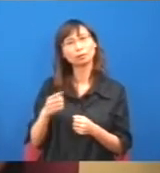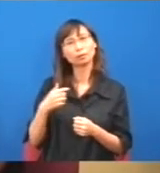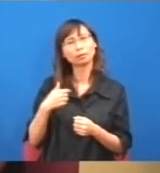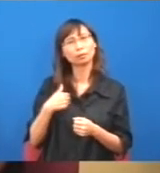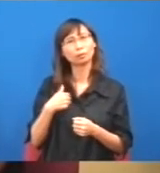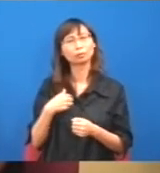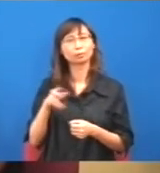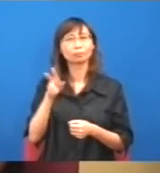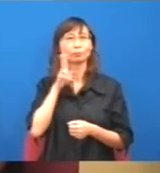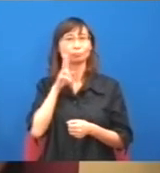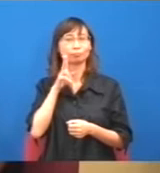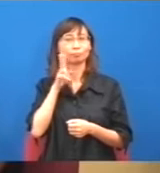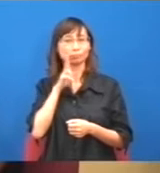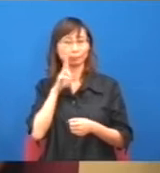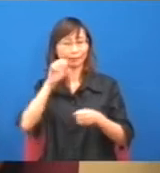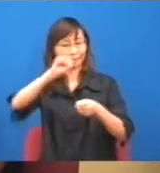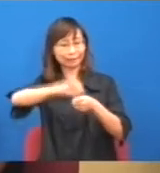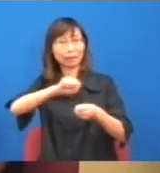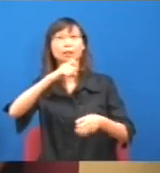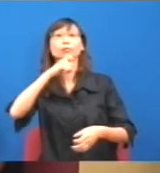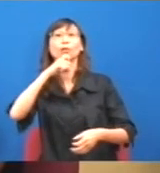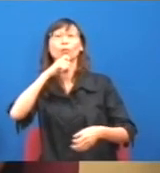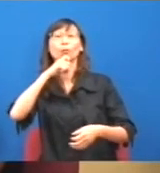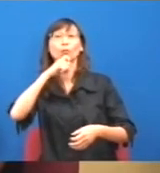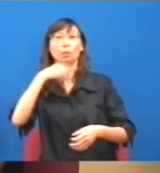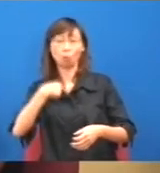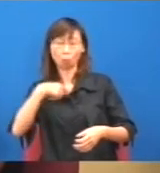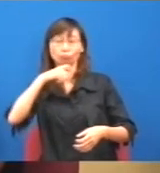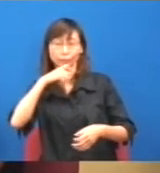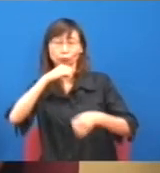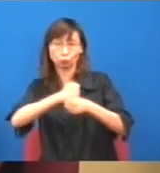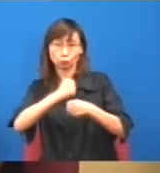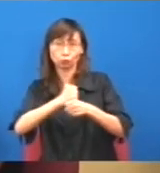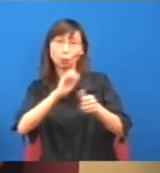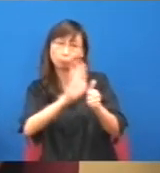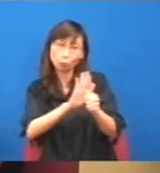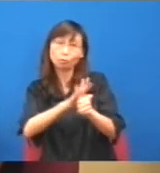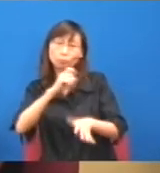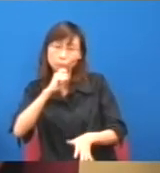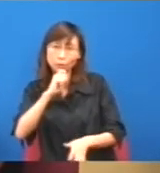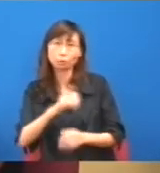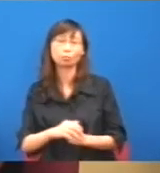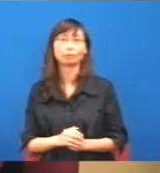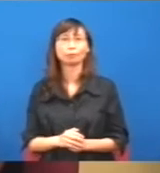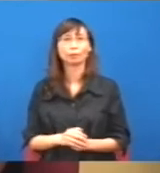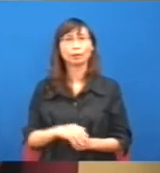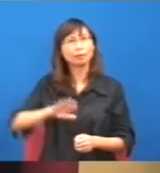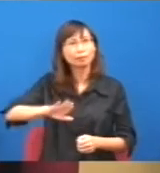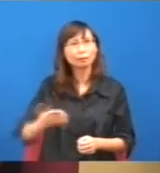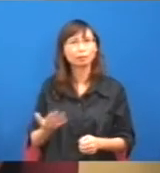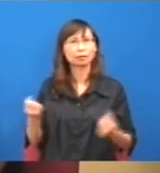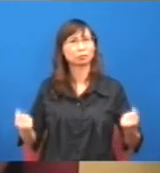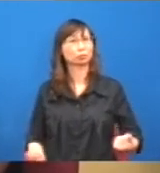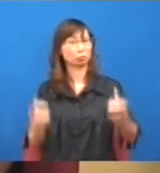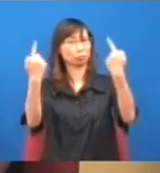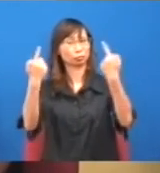我只是象徵式加兩元,不是代表沒有做事,但是,長之以往下去,你那種,你通脹升百分之五,